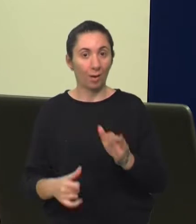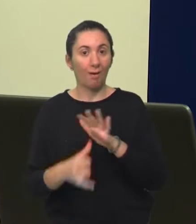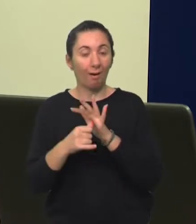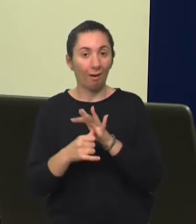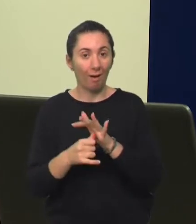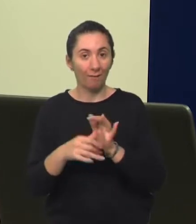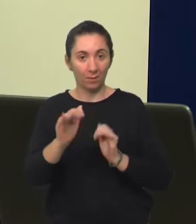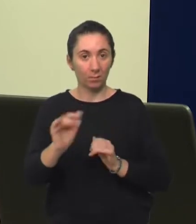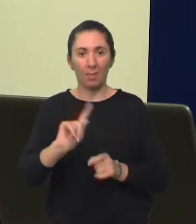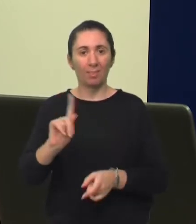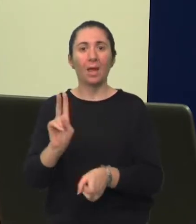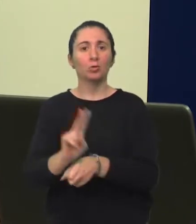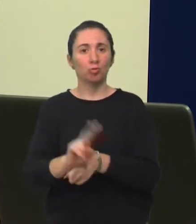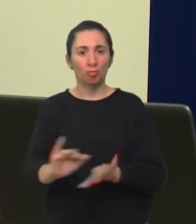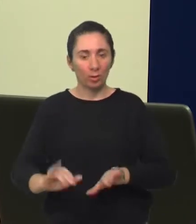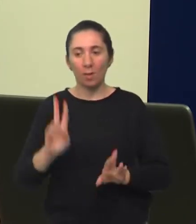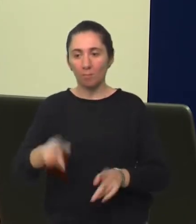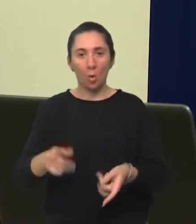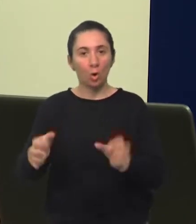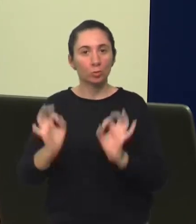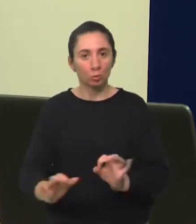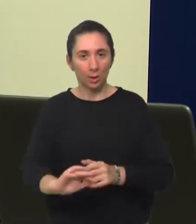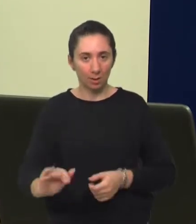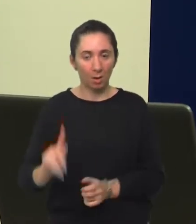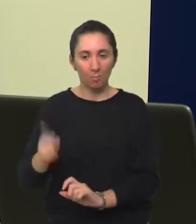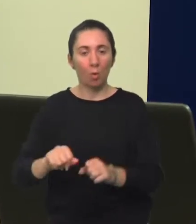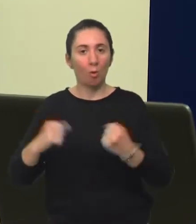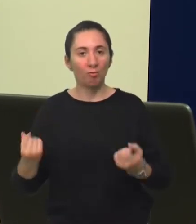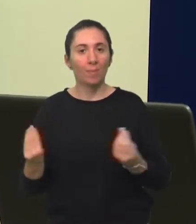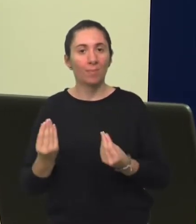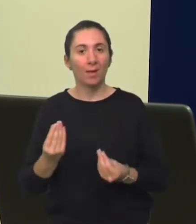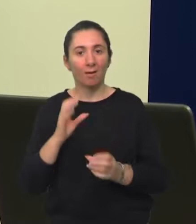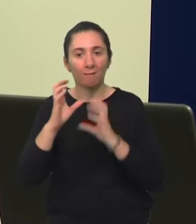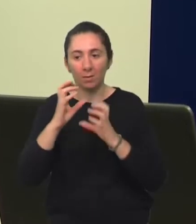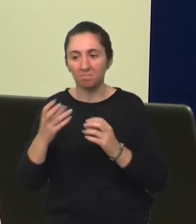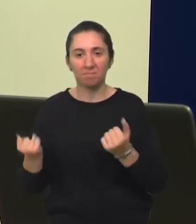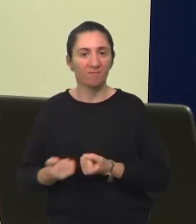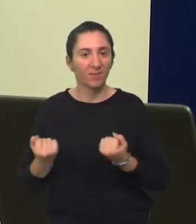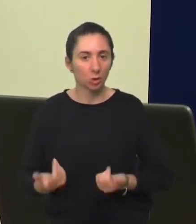funkcija, vrtića nije da čuvate djecu, nego da ih zapravo socijaliziraju, da razviju određene socijalne vištine.